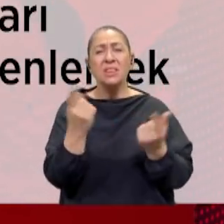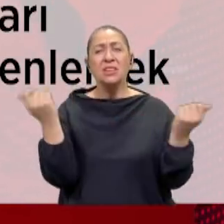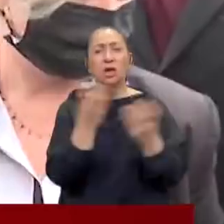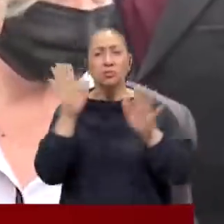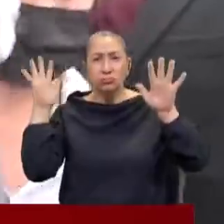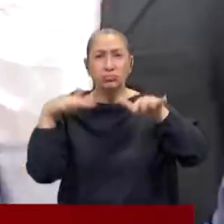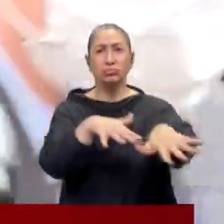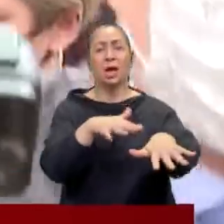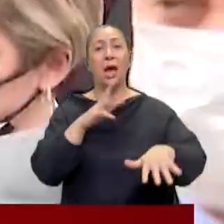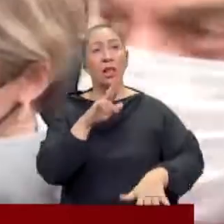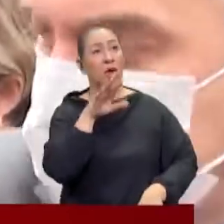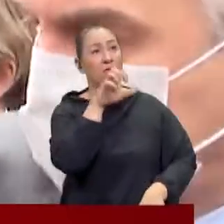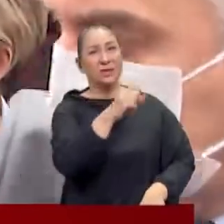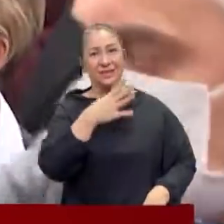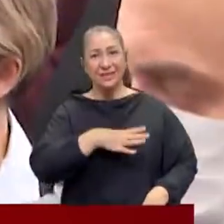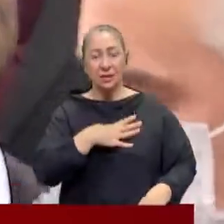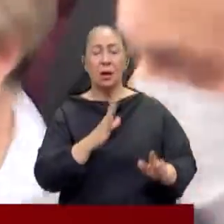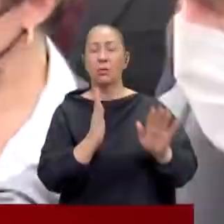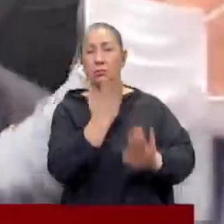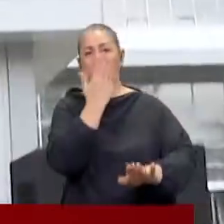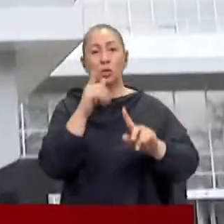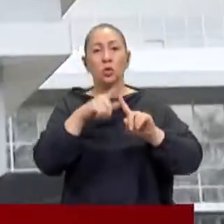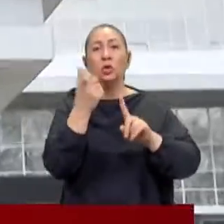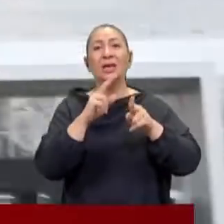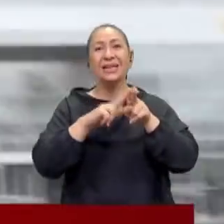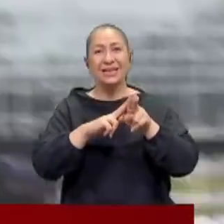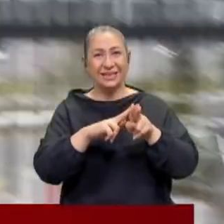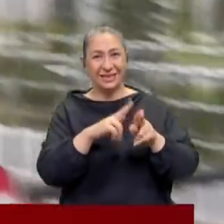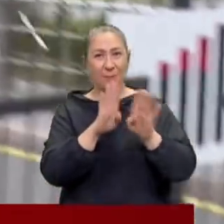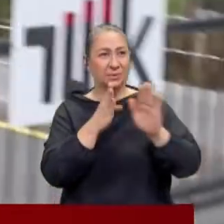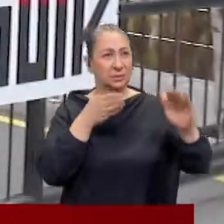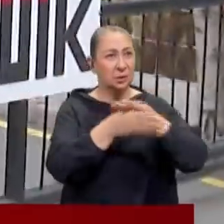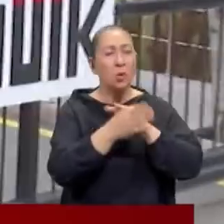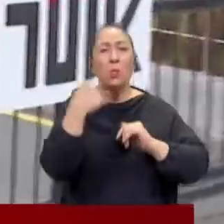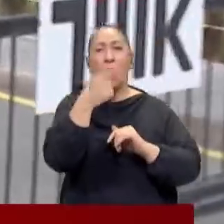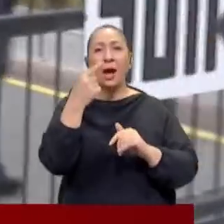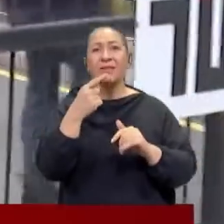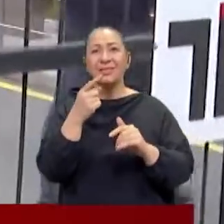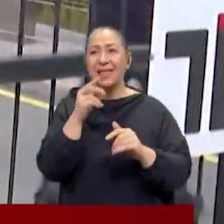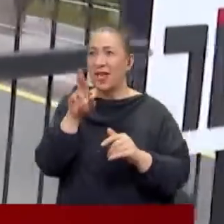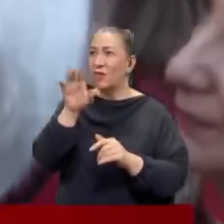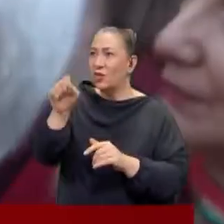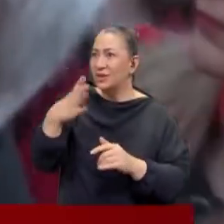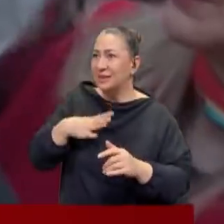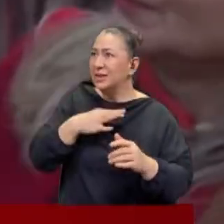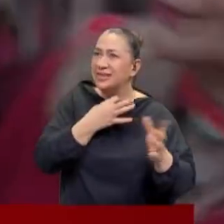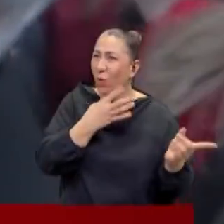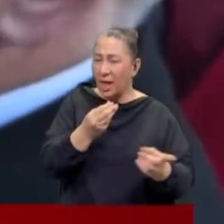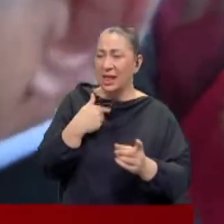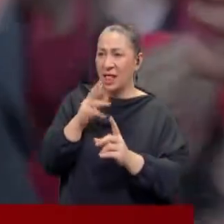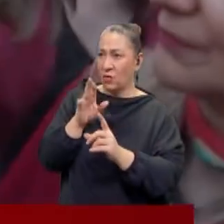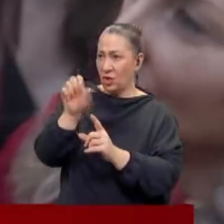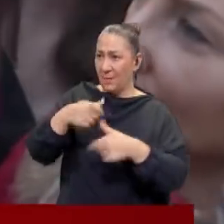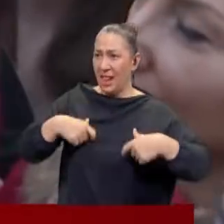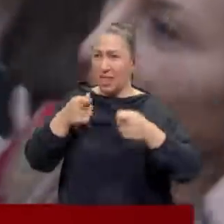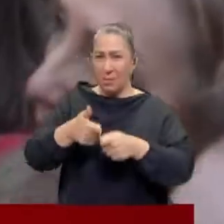yığabilirdim. Randevu talebi geri çevrilince TÜİK'in kapısına giden Kılıçdaroğlu, mülakat mağdurları için istediği randevuya yanıt alamayınca da Milli Eğitim